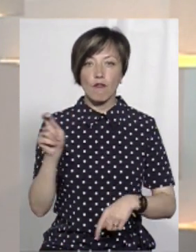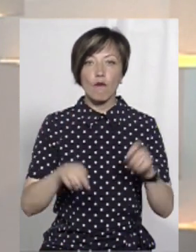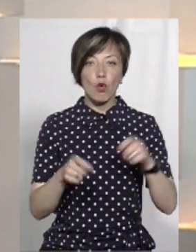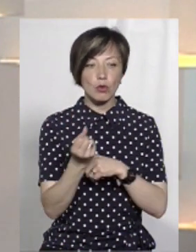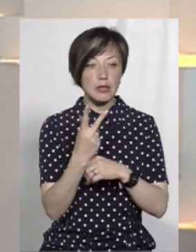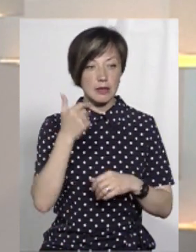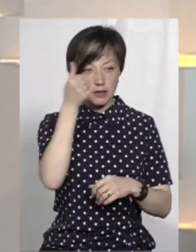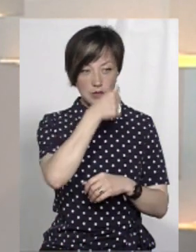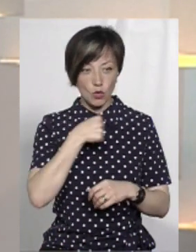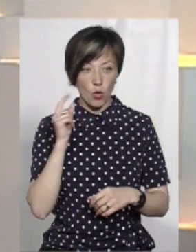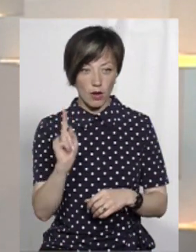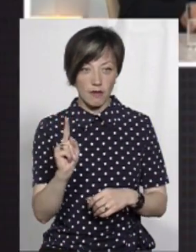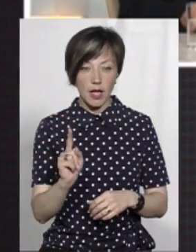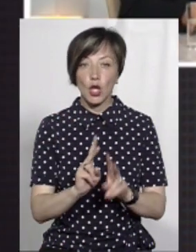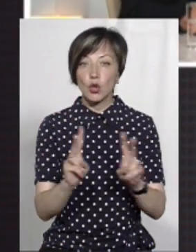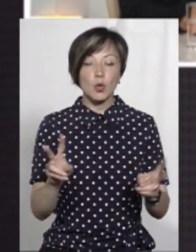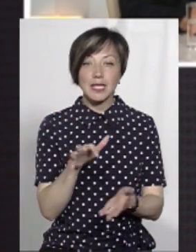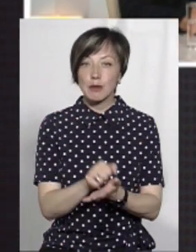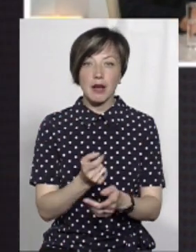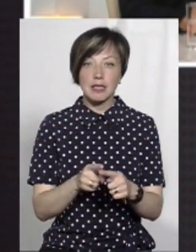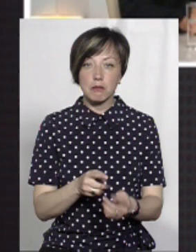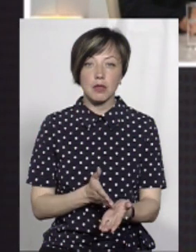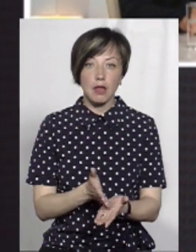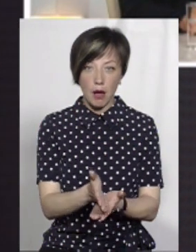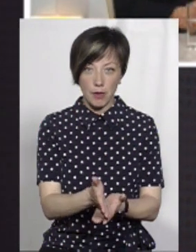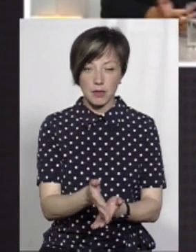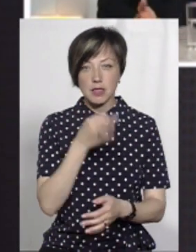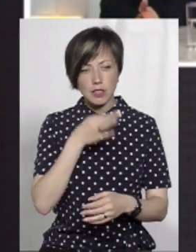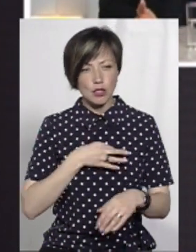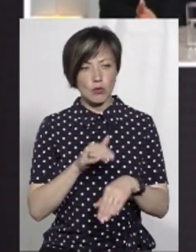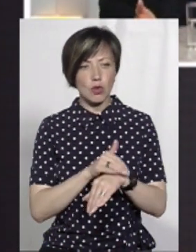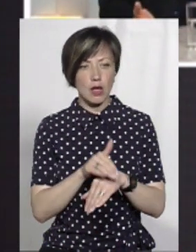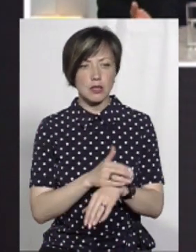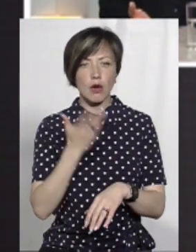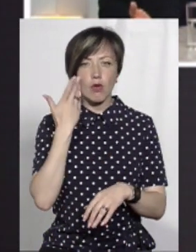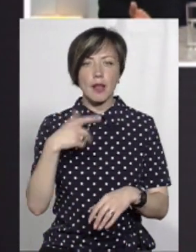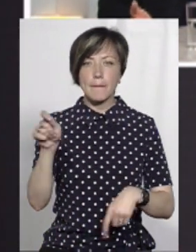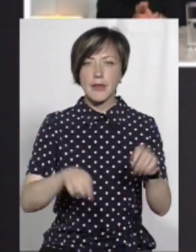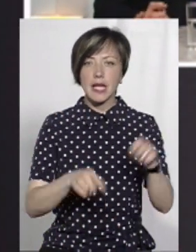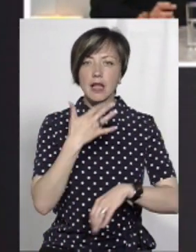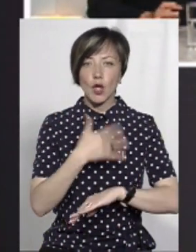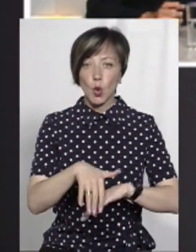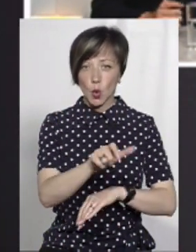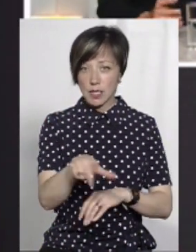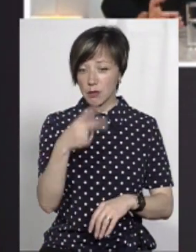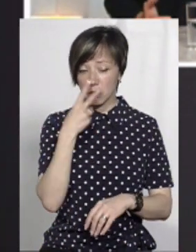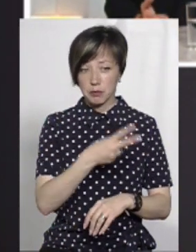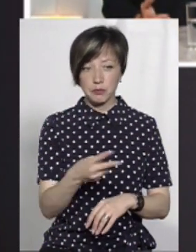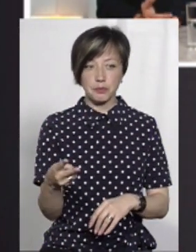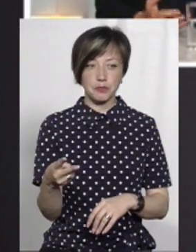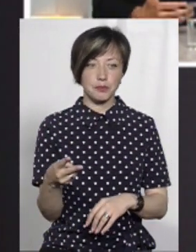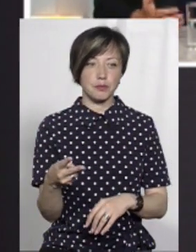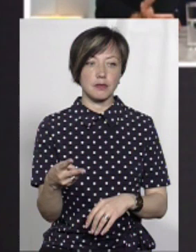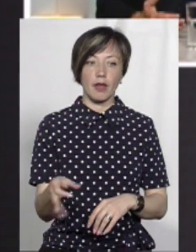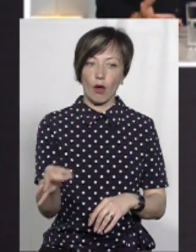років. 13 років, ніхто не займався цим напрямком. Скажіть, будь ласка, коли приїхали іноземці, подивились на